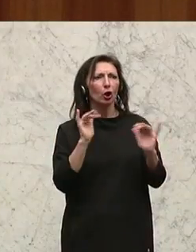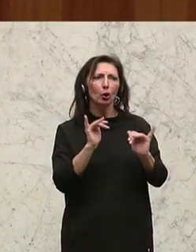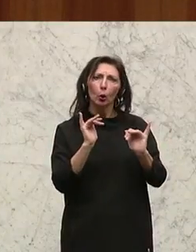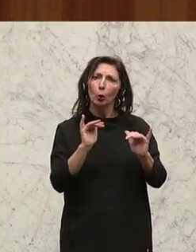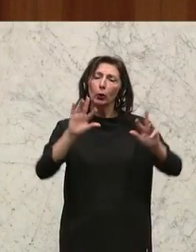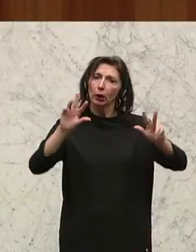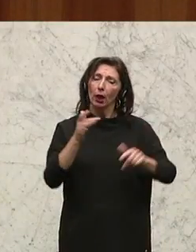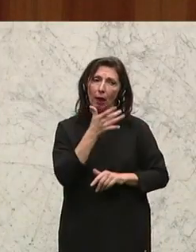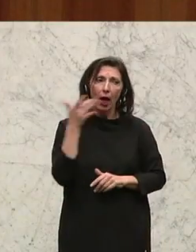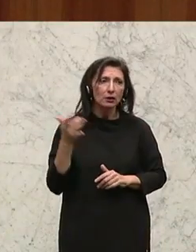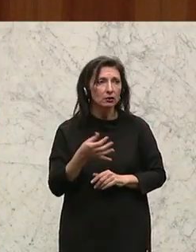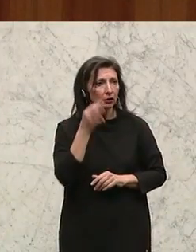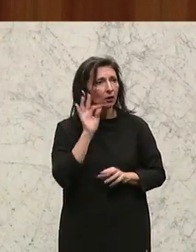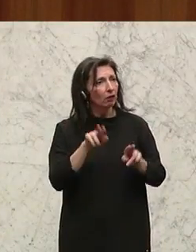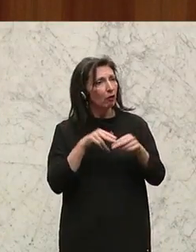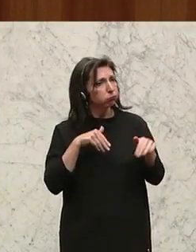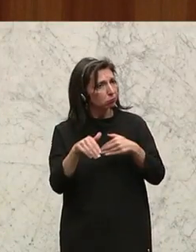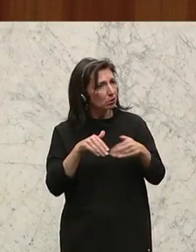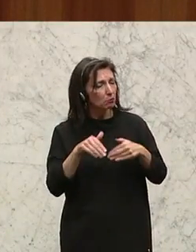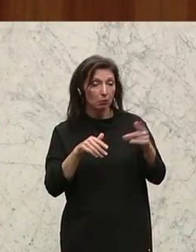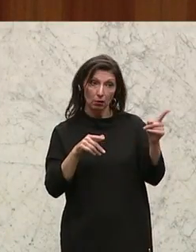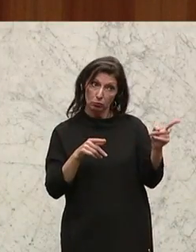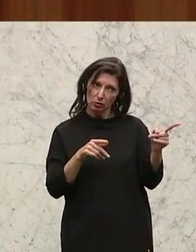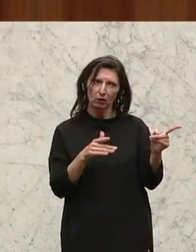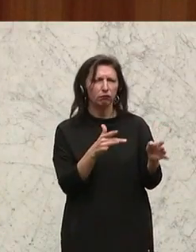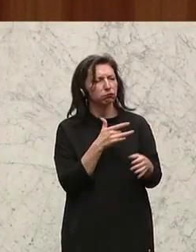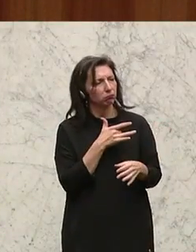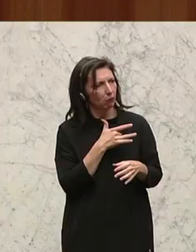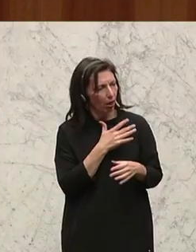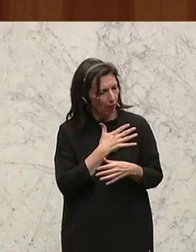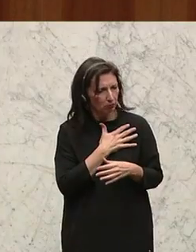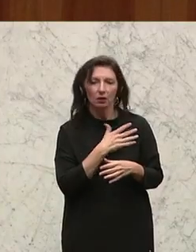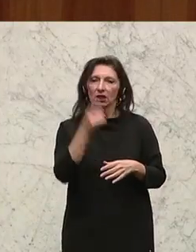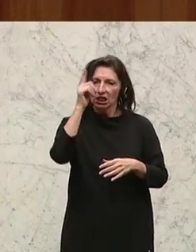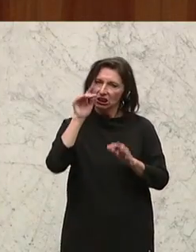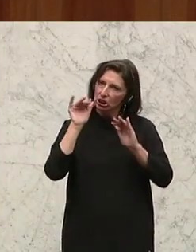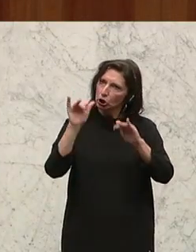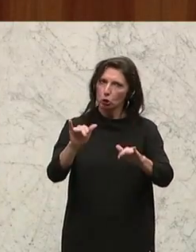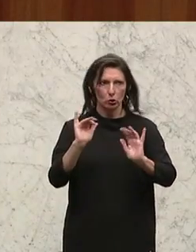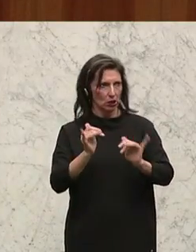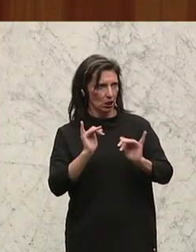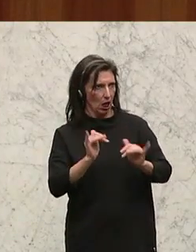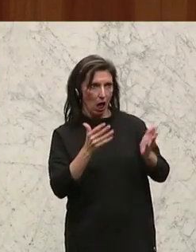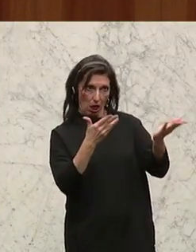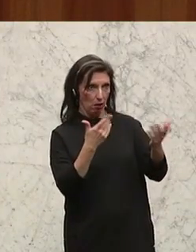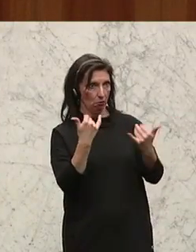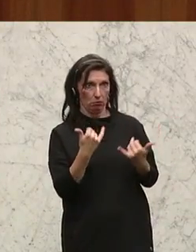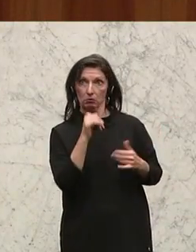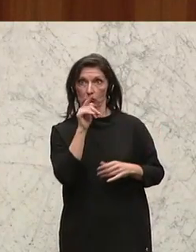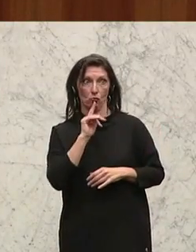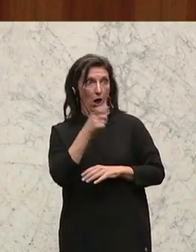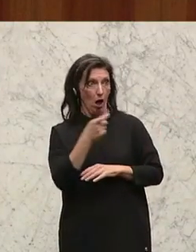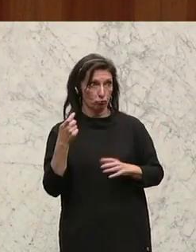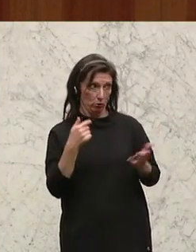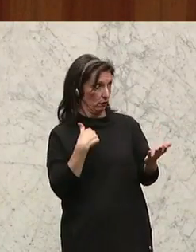heiße Geschichte. Die Frau Bundesminister investiert da sehr, sehr viel Herz. Ich denke, Tierschutz macht Schule. Ich möchte es auch hier nicht nur im Ausschuss sagen. Hat mich sehr